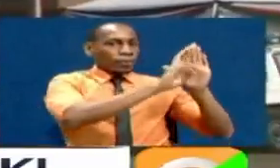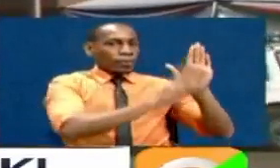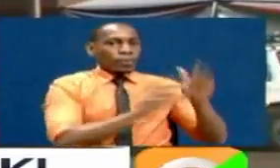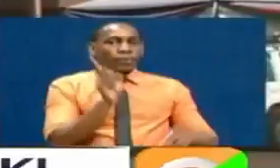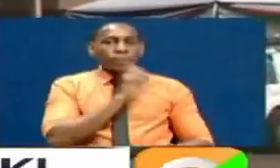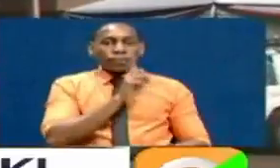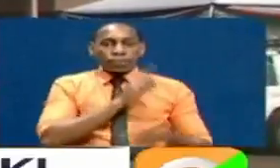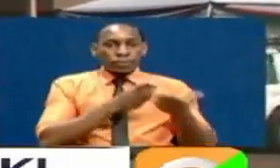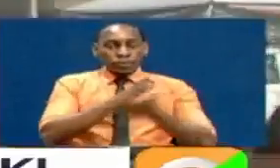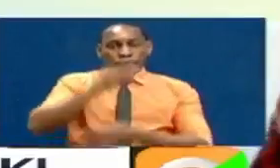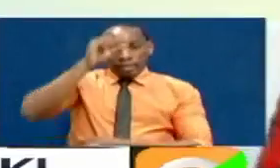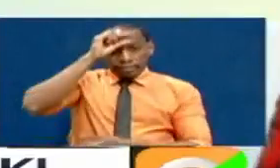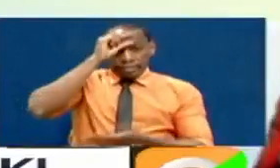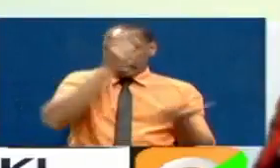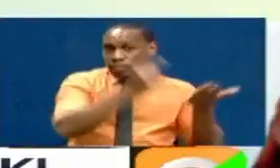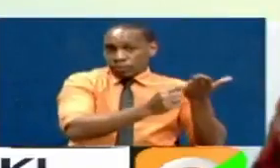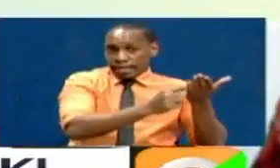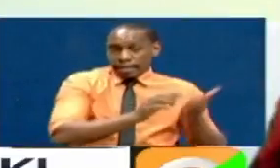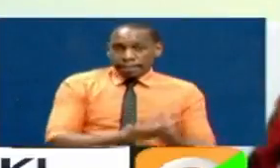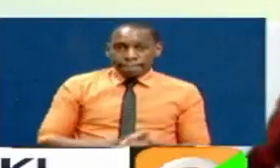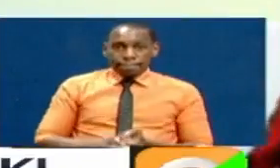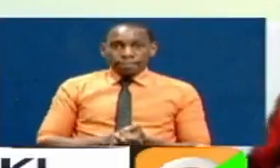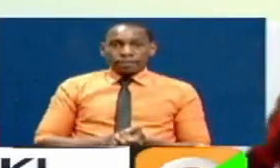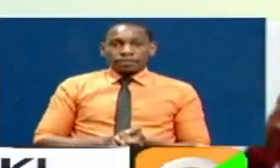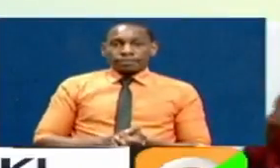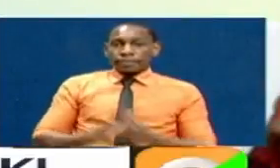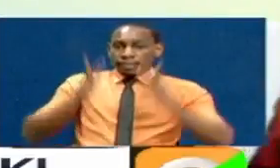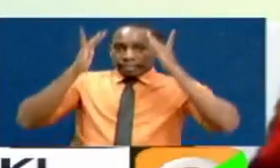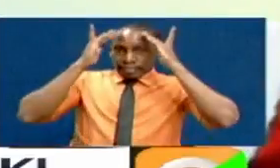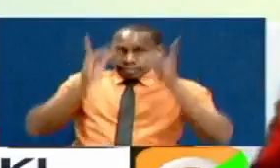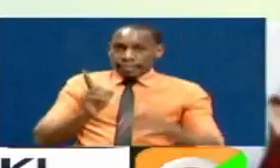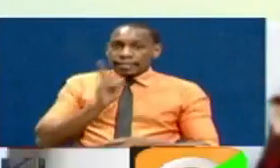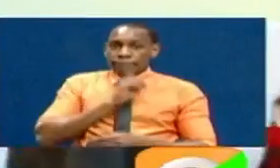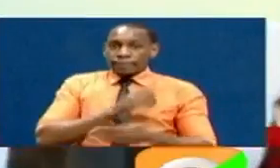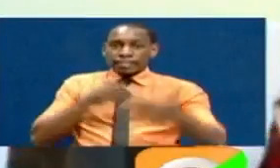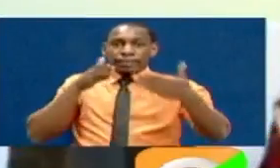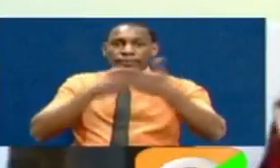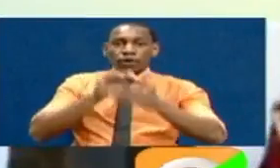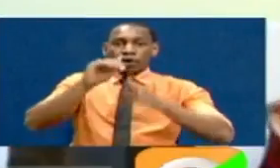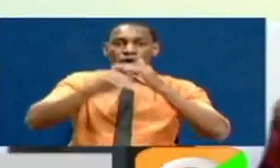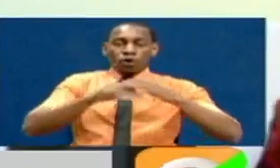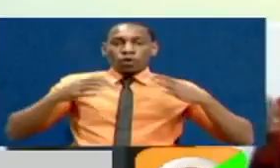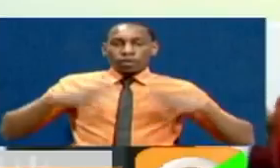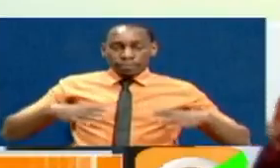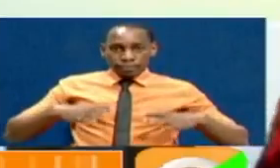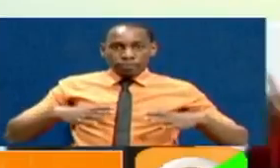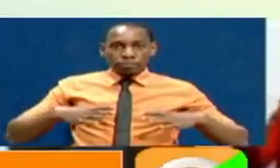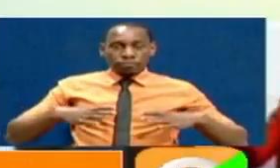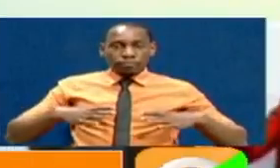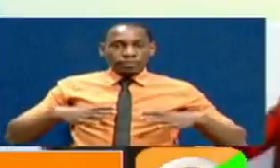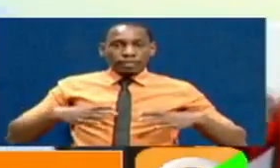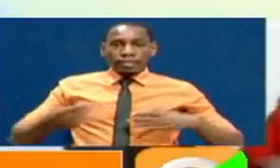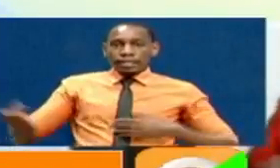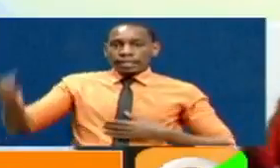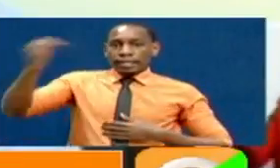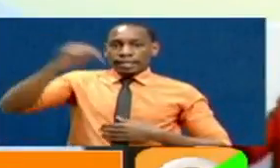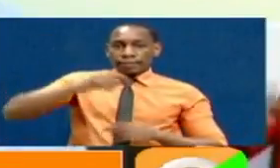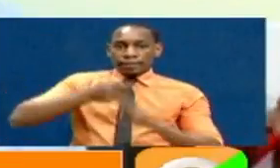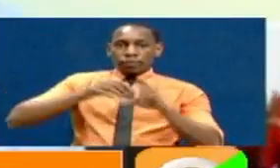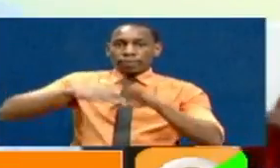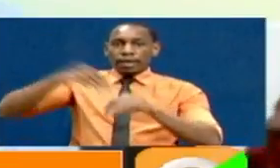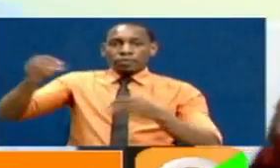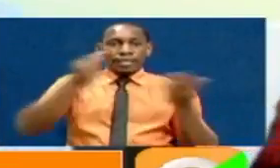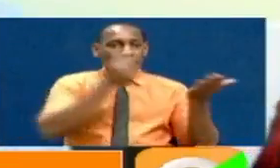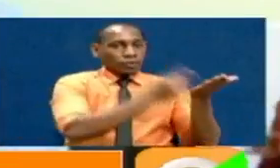kutoka kwa serikali ya uganda we have decided to prohibit all passenger planes coming from outside